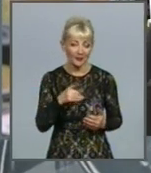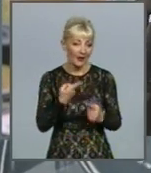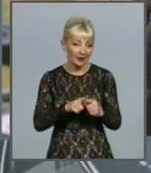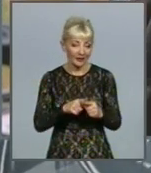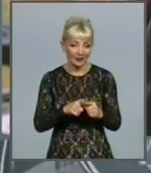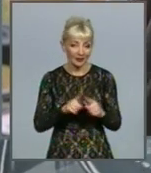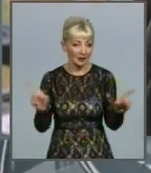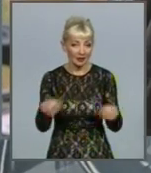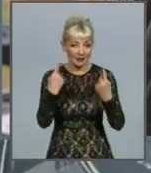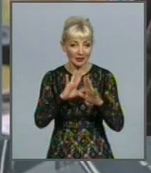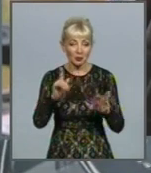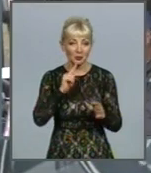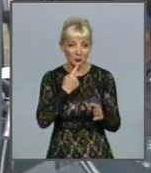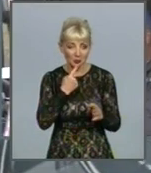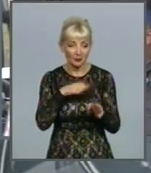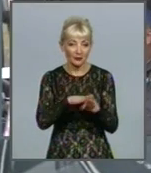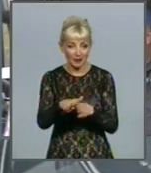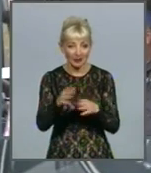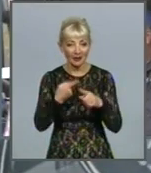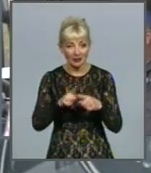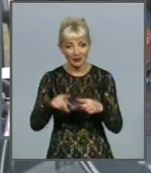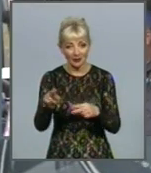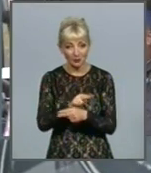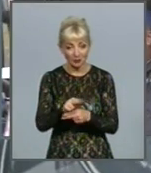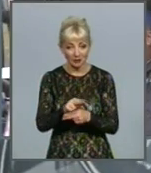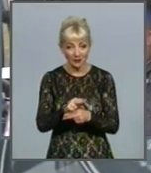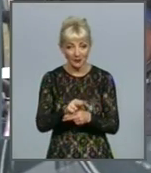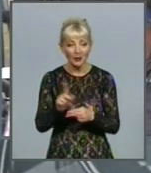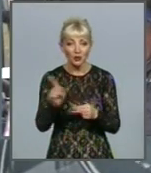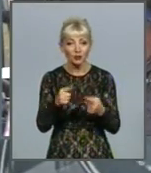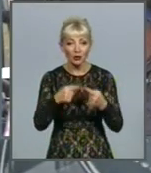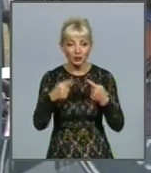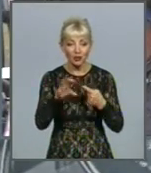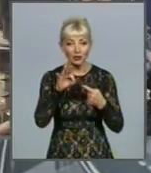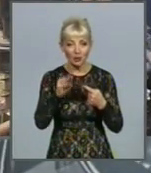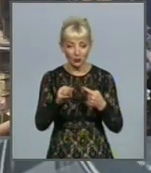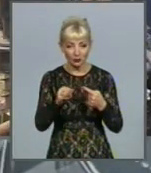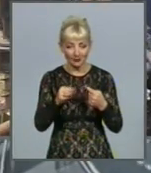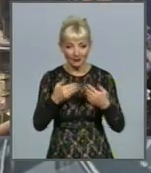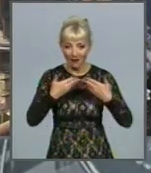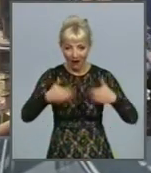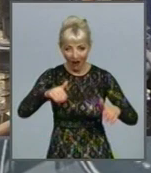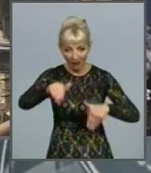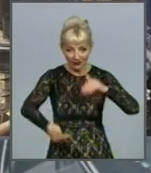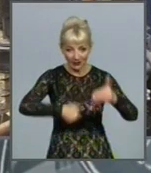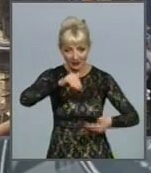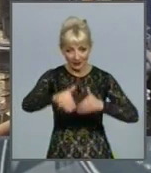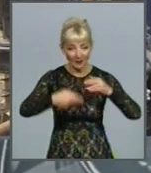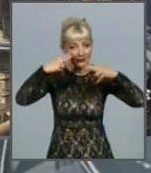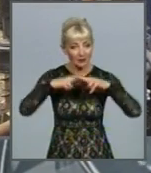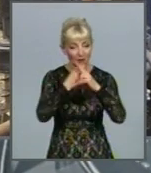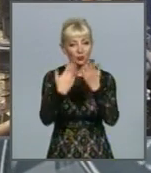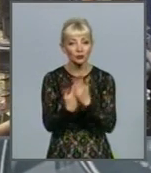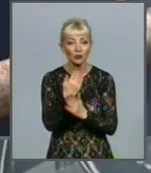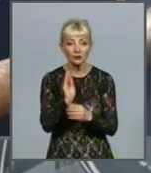трудності при виповненні цих робот, що відвідується від відкритого спосіб. Технології дійсно новітні,